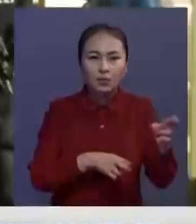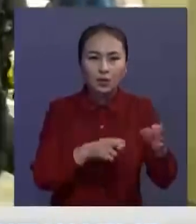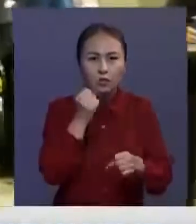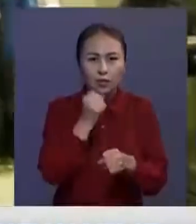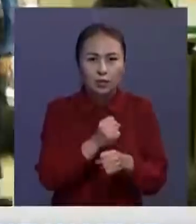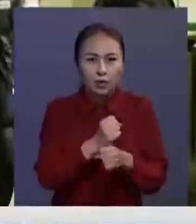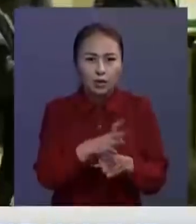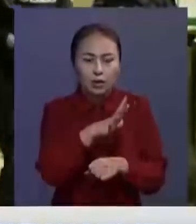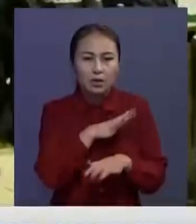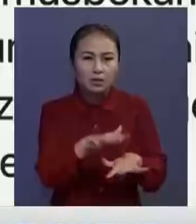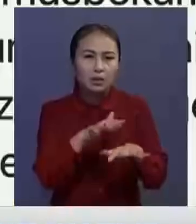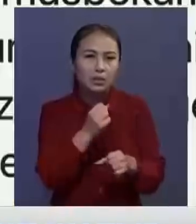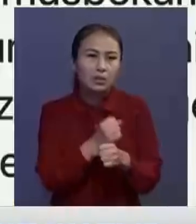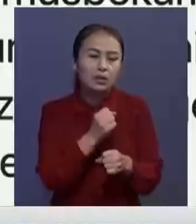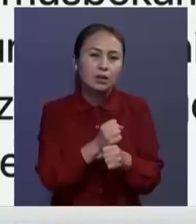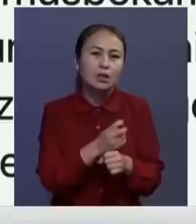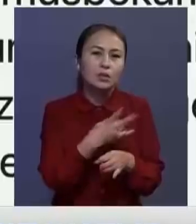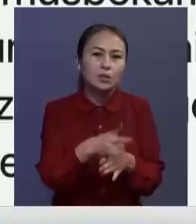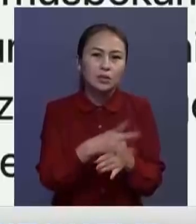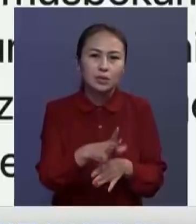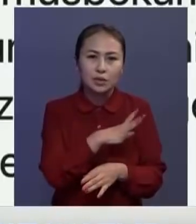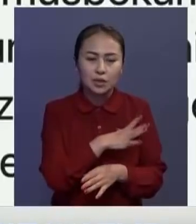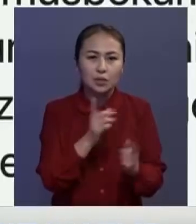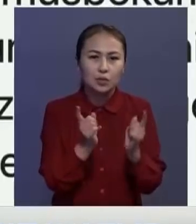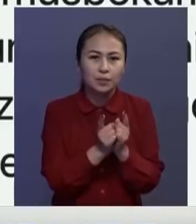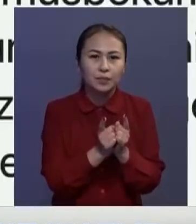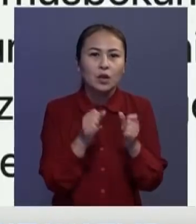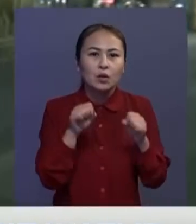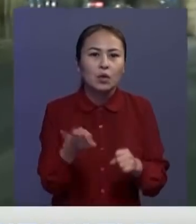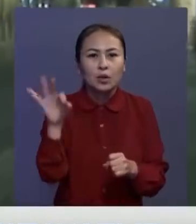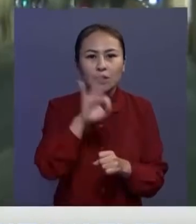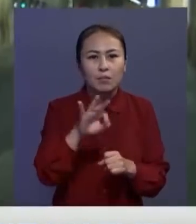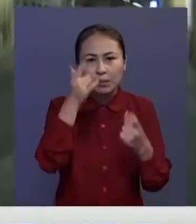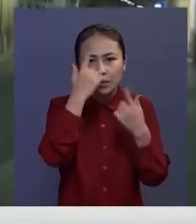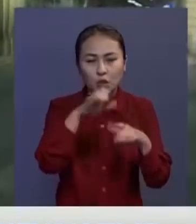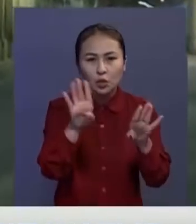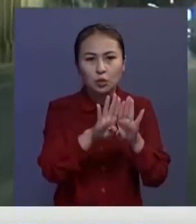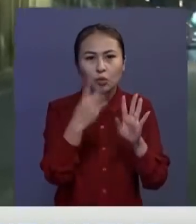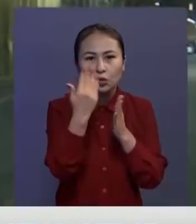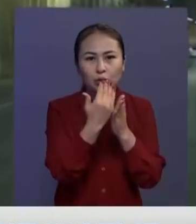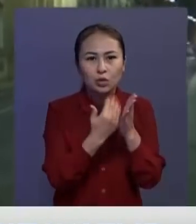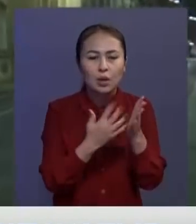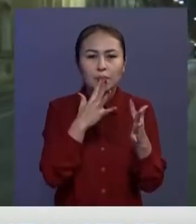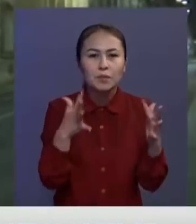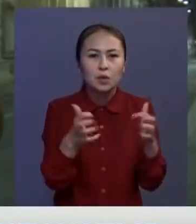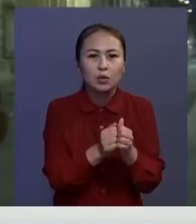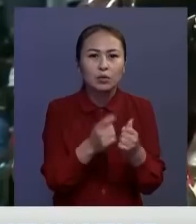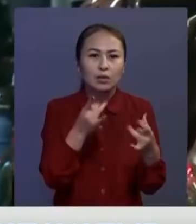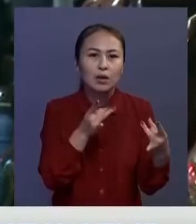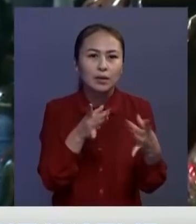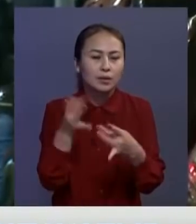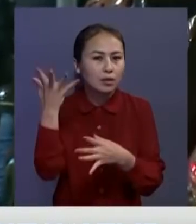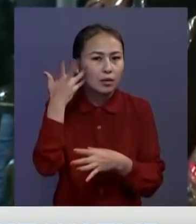ауқымда операцийымда астырып қаруылы шабул жасаған қаз көйлердің үзінгесуді. Құққорға орғандардың мәліметінші төрт күдікті ұсталы біреуі